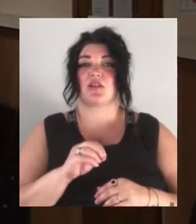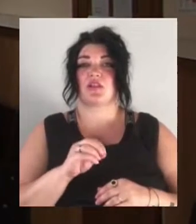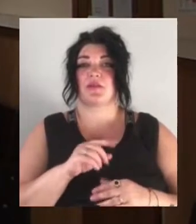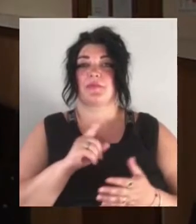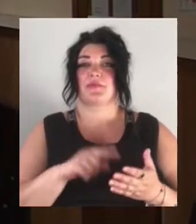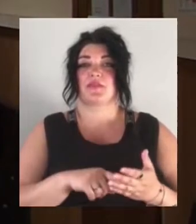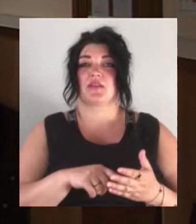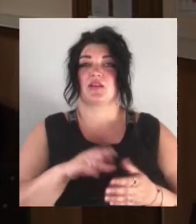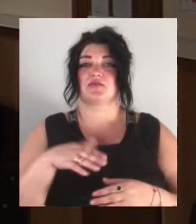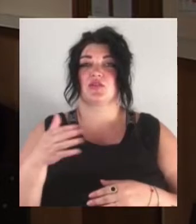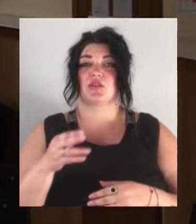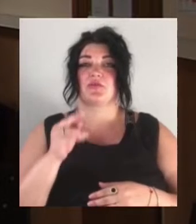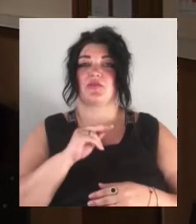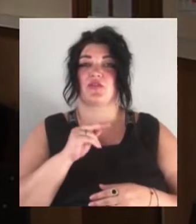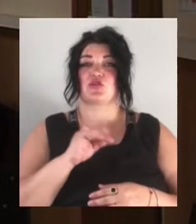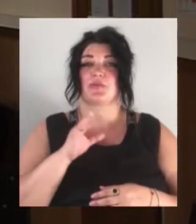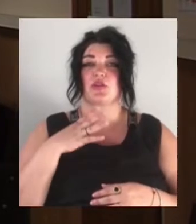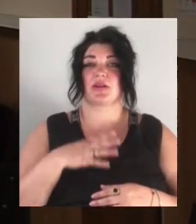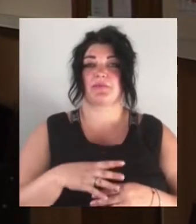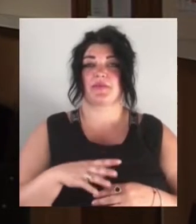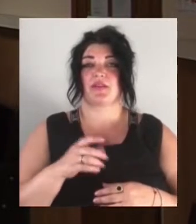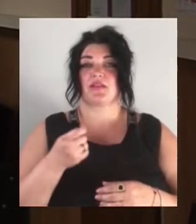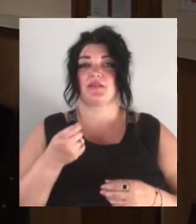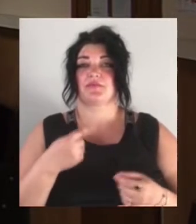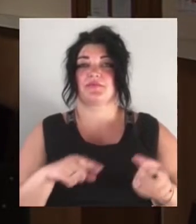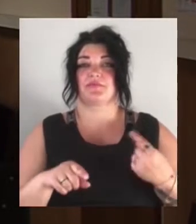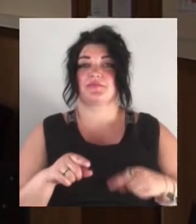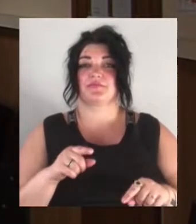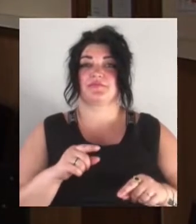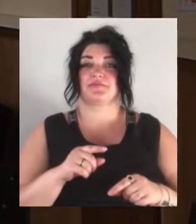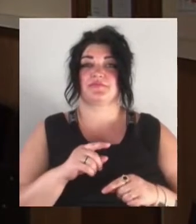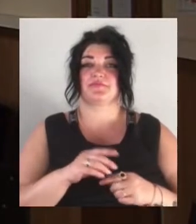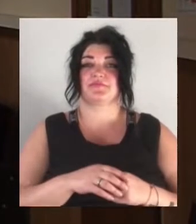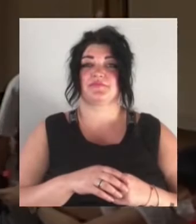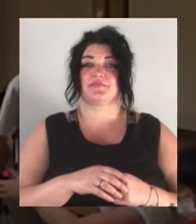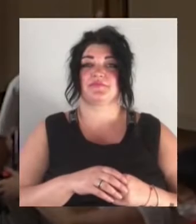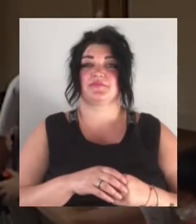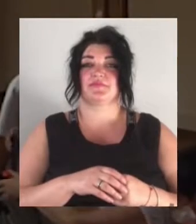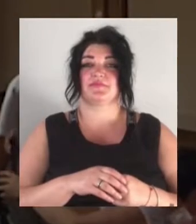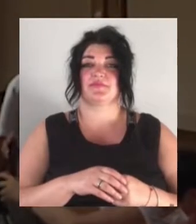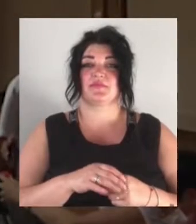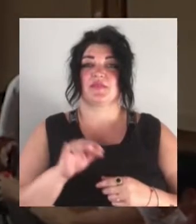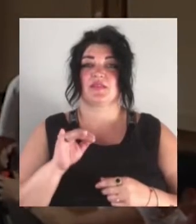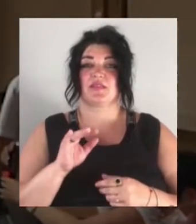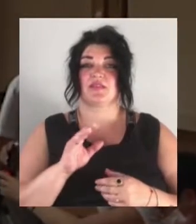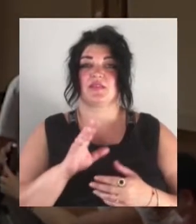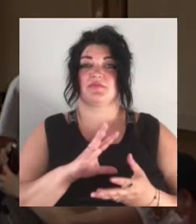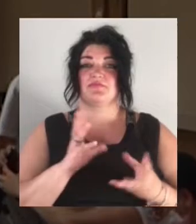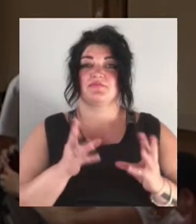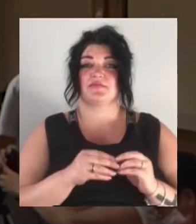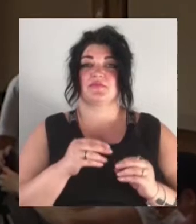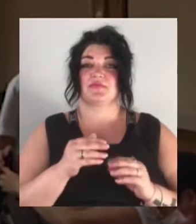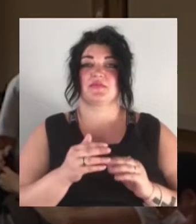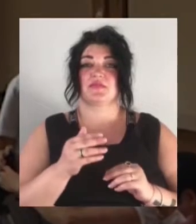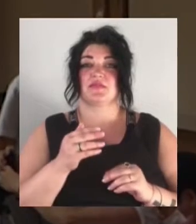обвинувачення і потерпілих, які були визнані особами безпідставними та відмовлені на задоволенні. Прізвище цього свідка ми почули